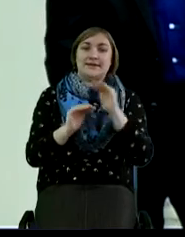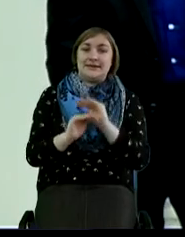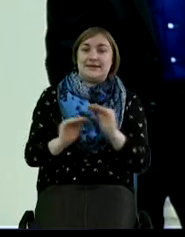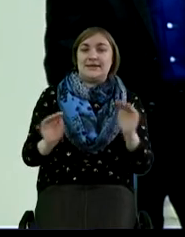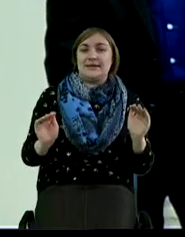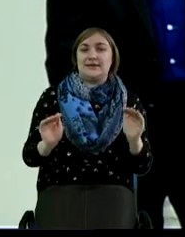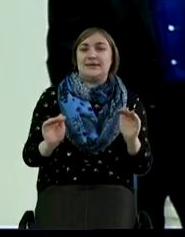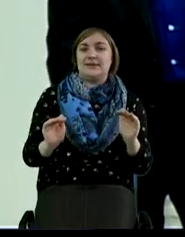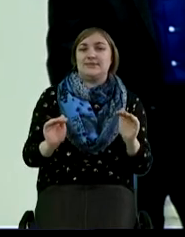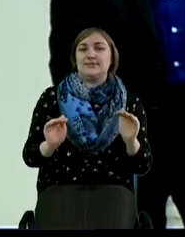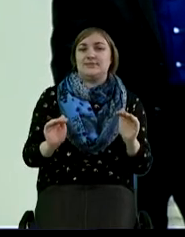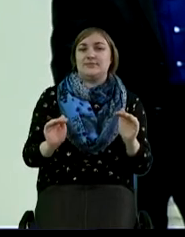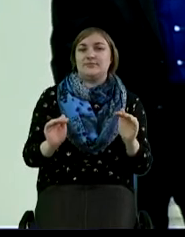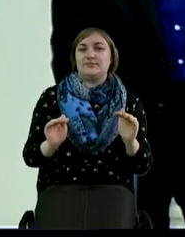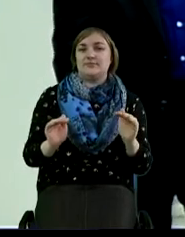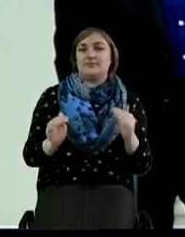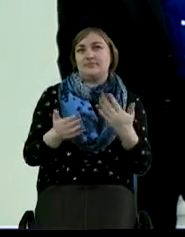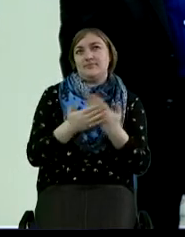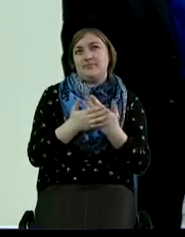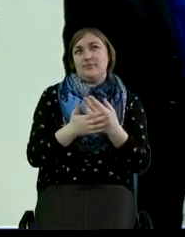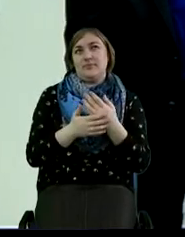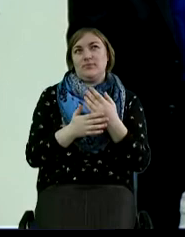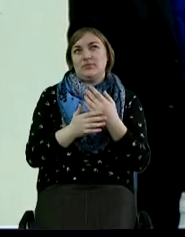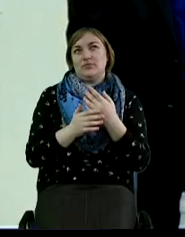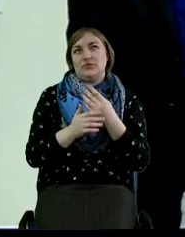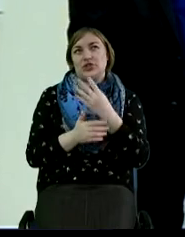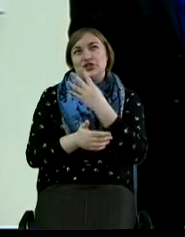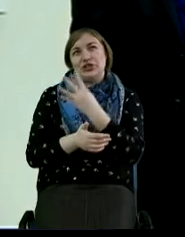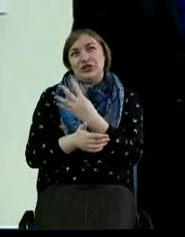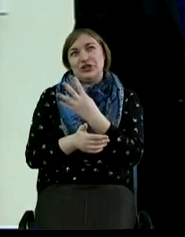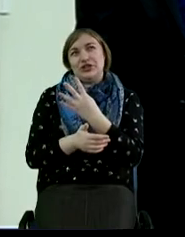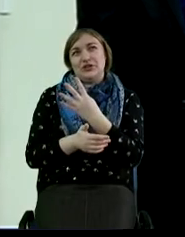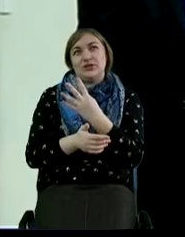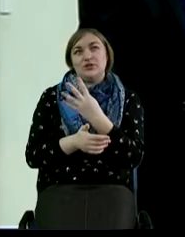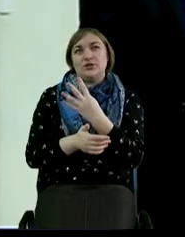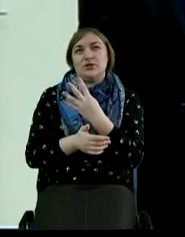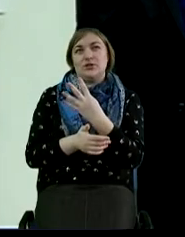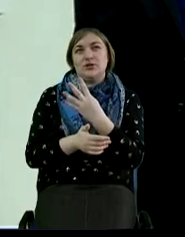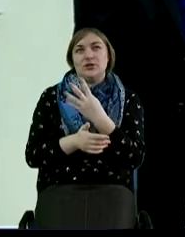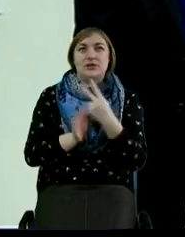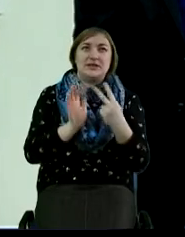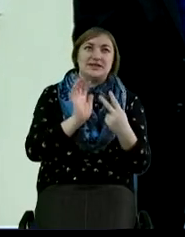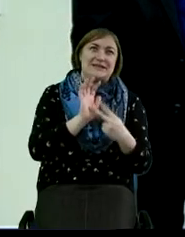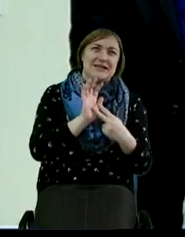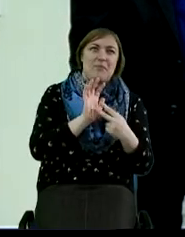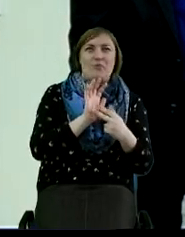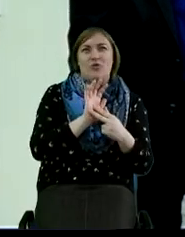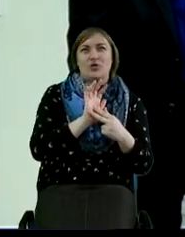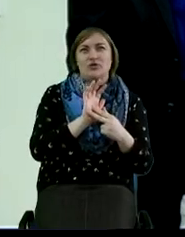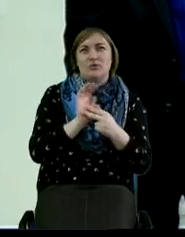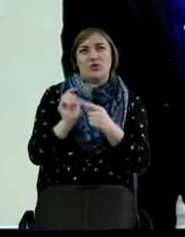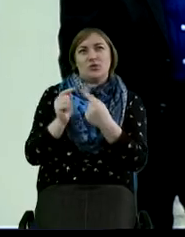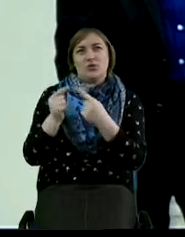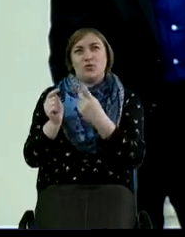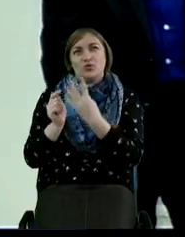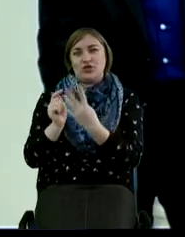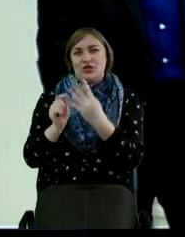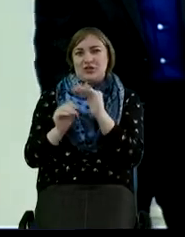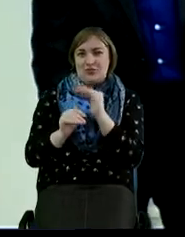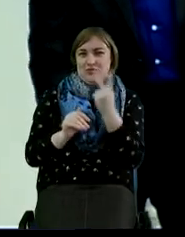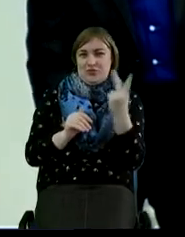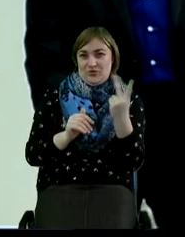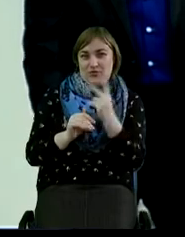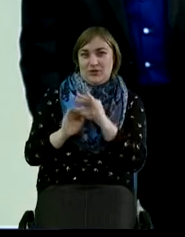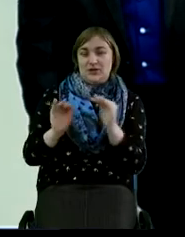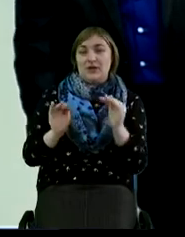может быть, там, поскольку было, одному там, может, года 4, другому там лет 7-8 получается. И мы в это